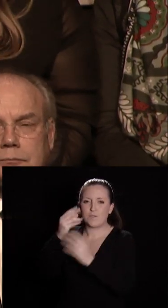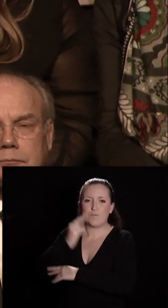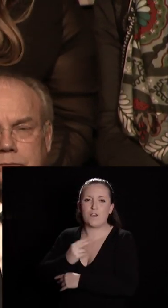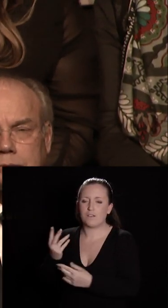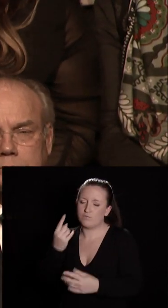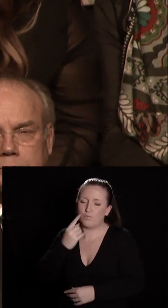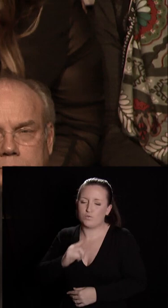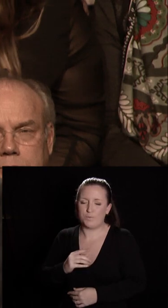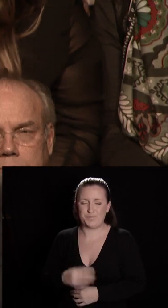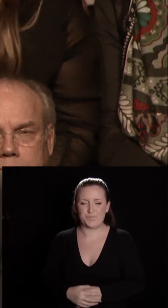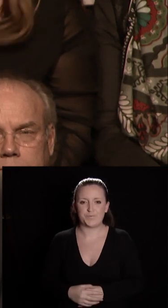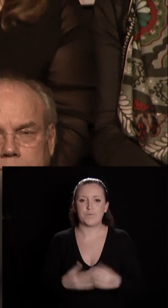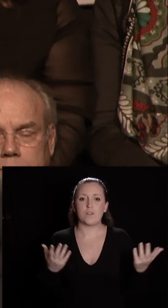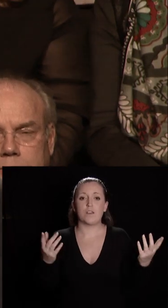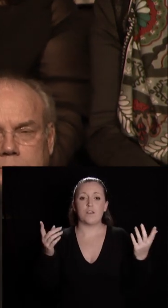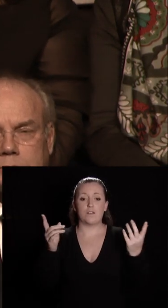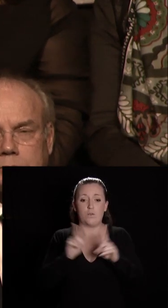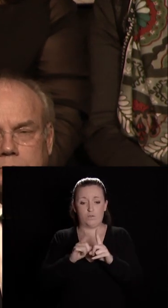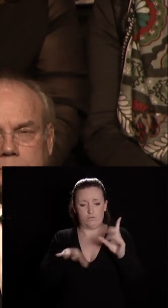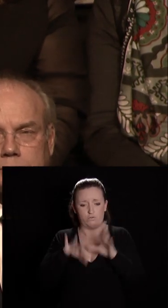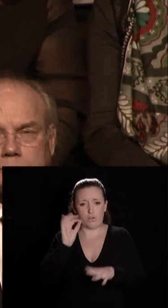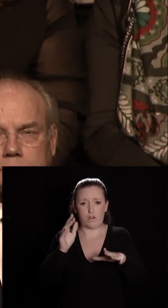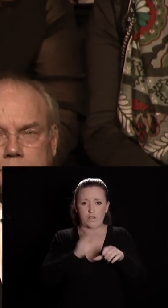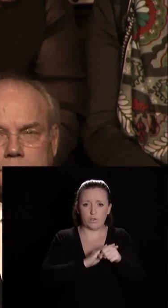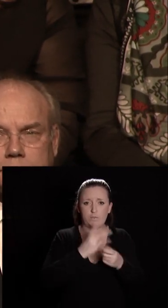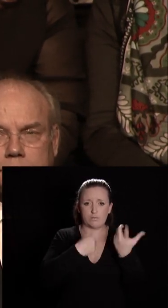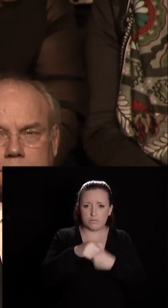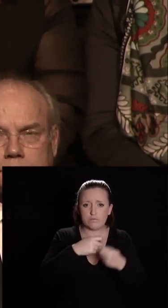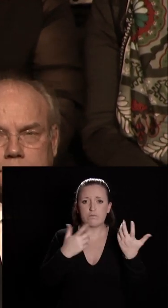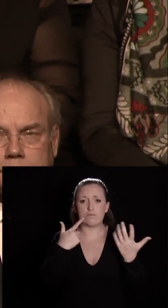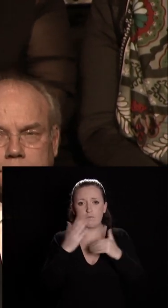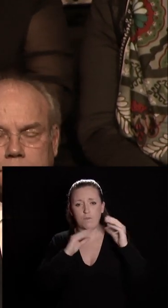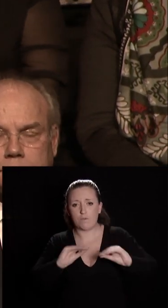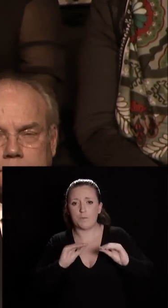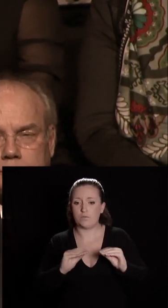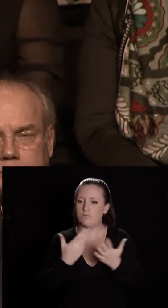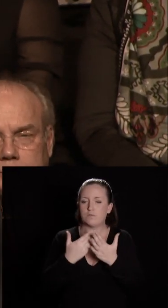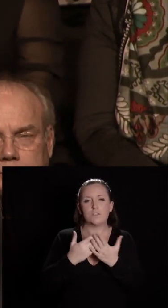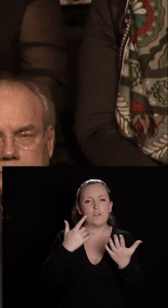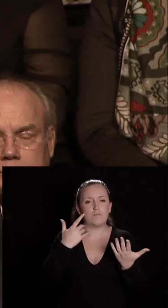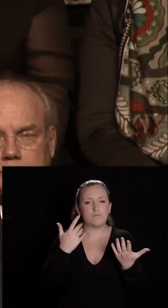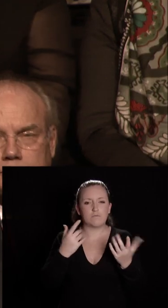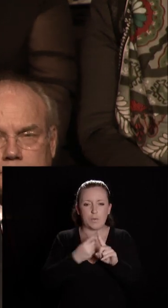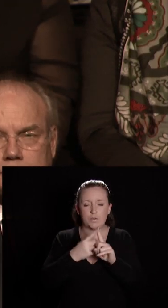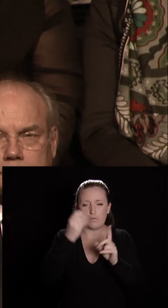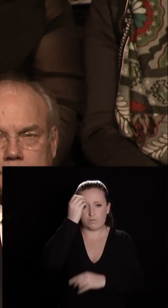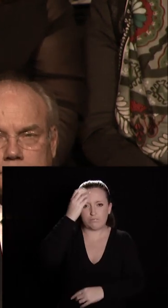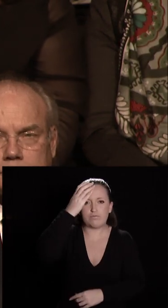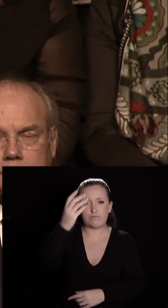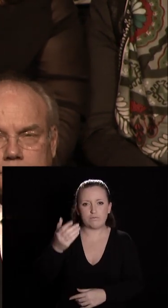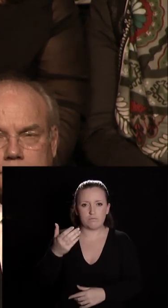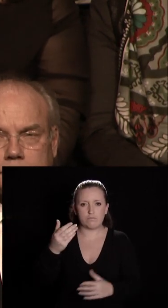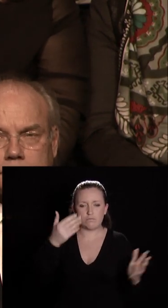formation, éducation, il y a là un choix politique pour construire une société que nous voulons, une société du savoir, de la connaissance,